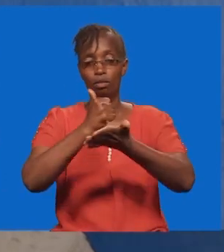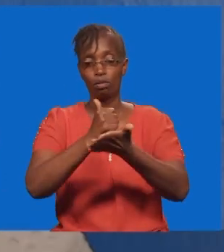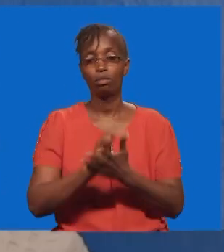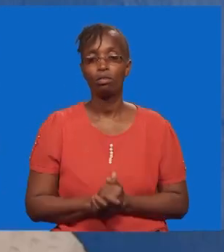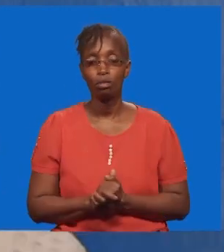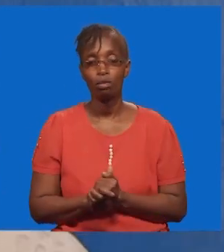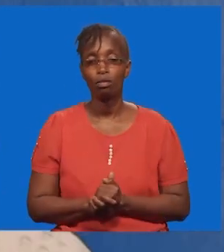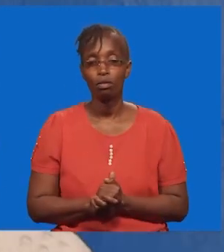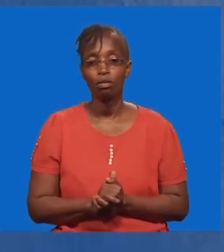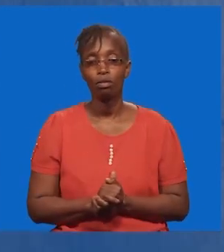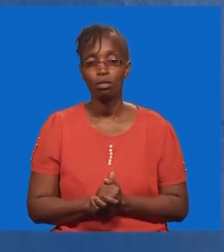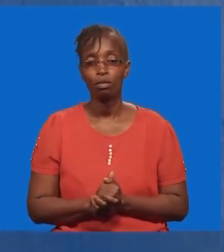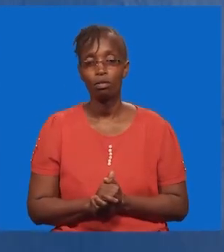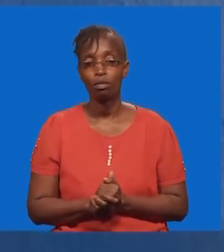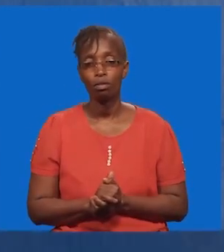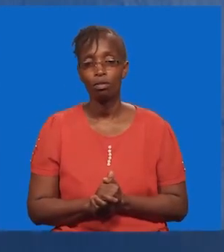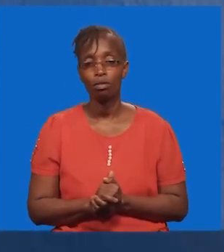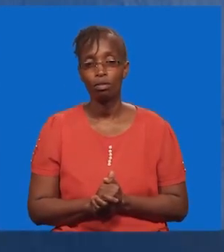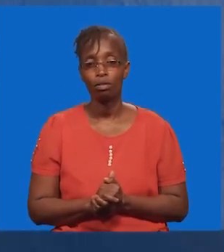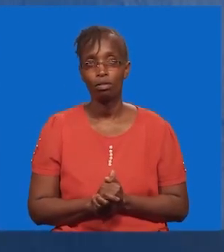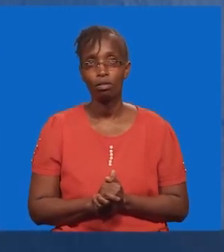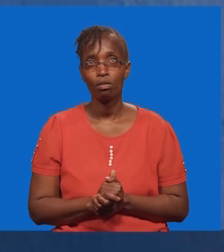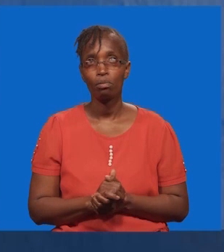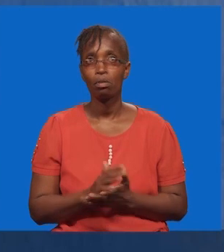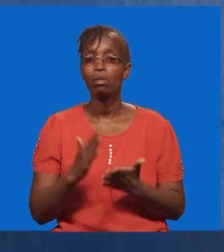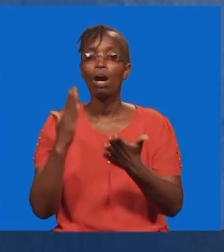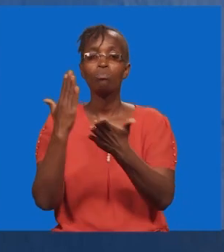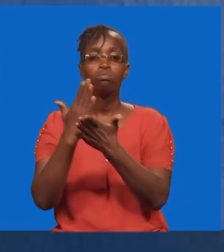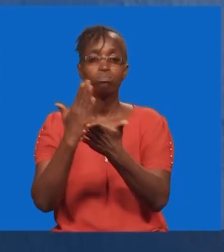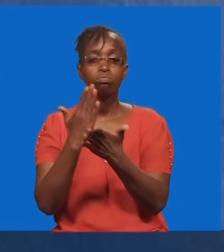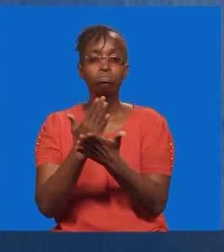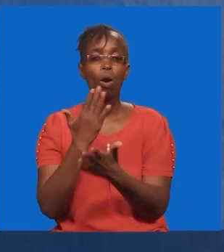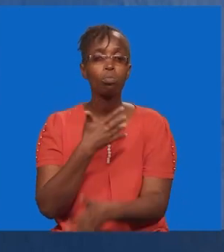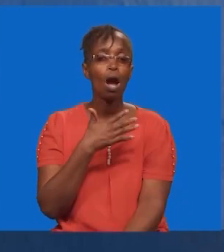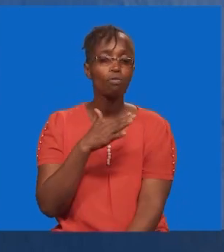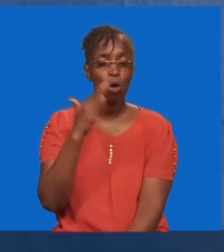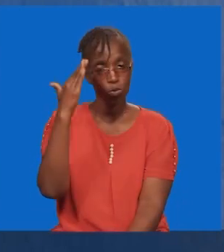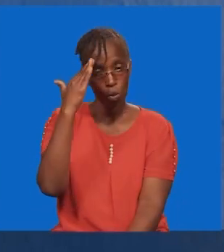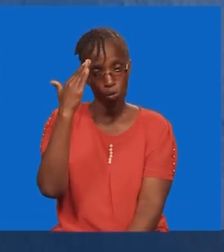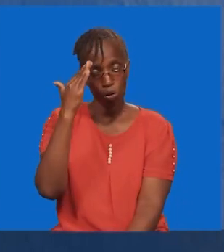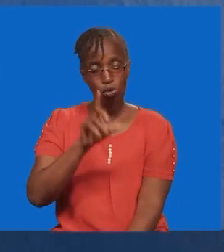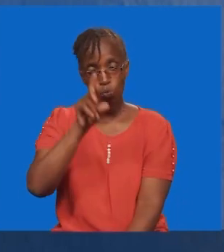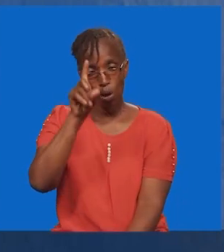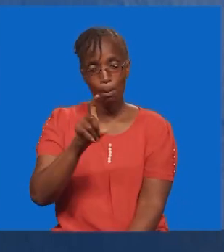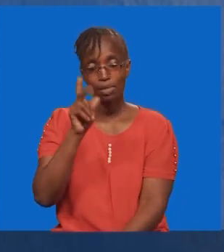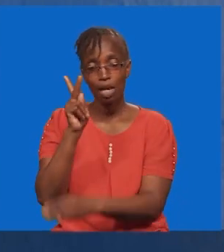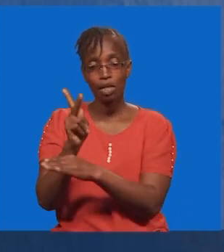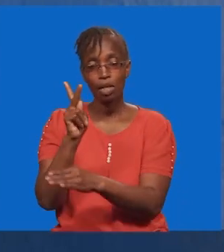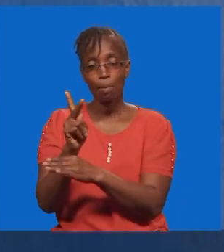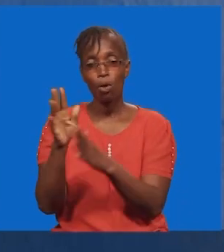Amen. Mutanzamaji, tumiweza kujua ya kwamba. Inafaa, tukaweze kueka